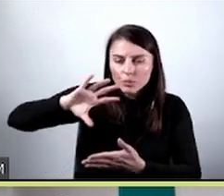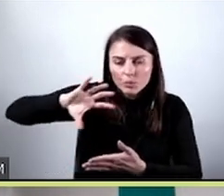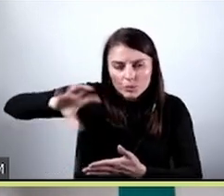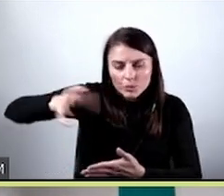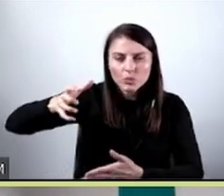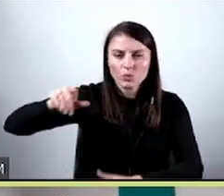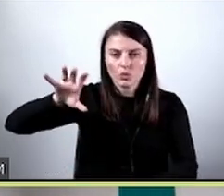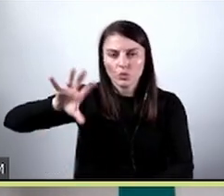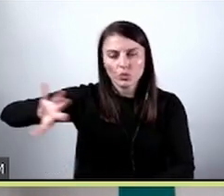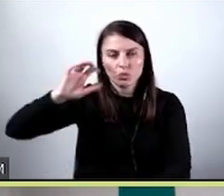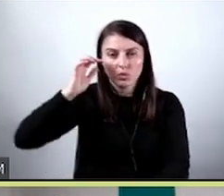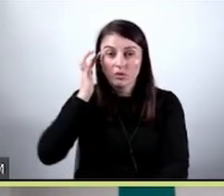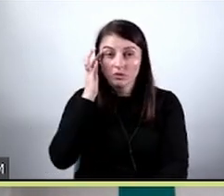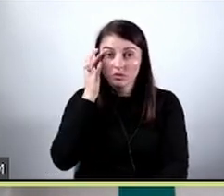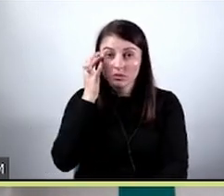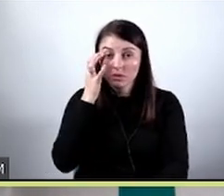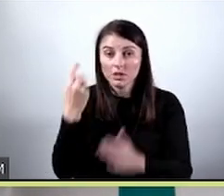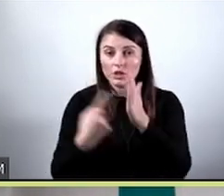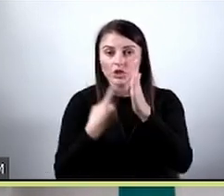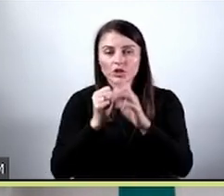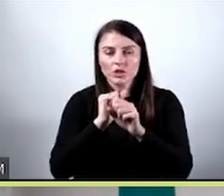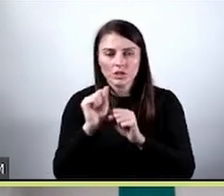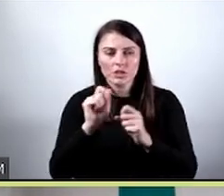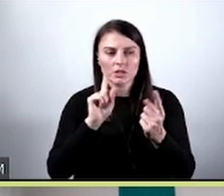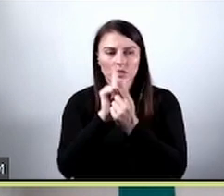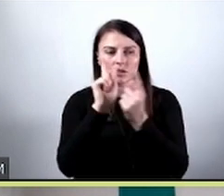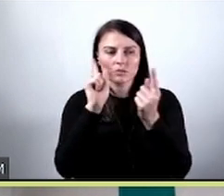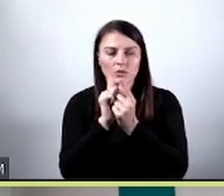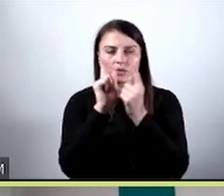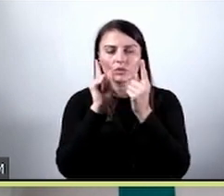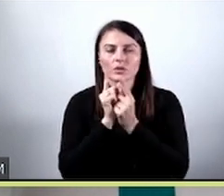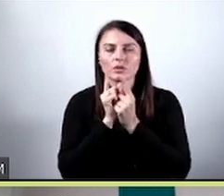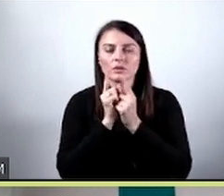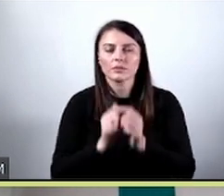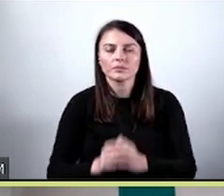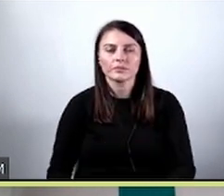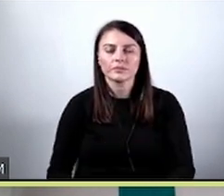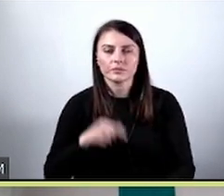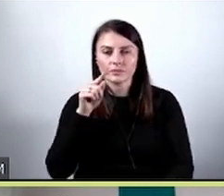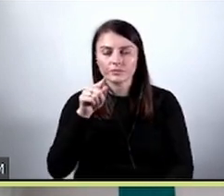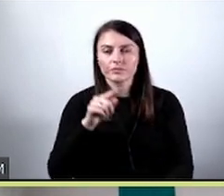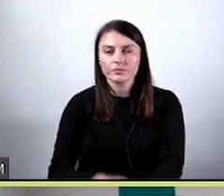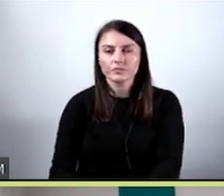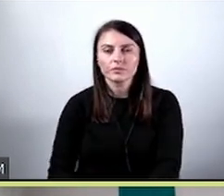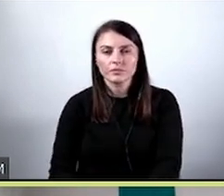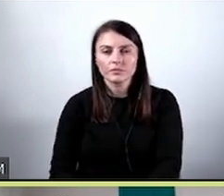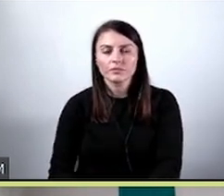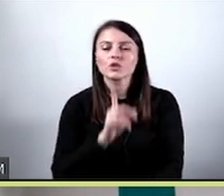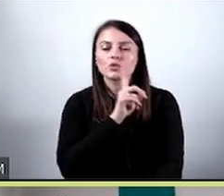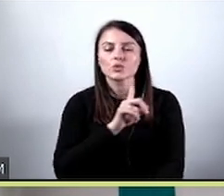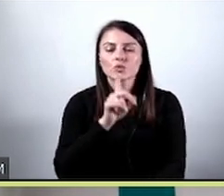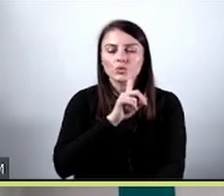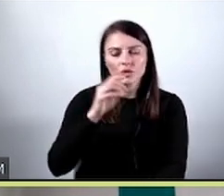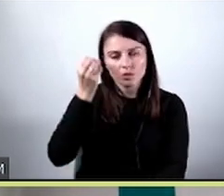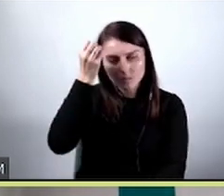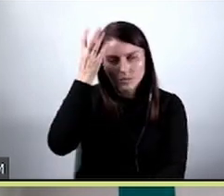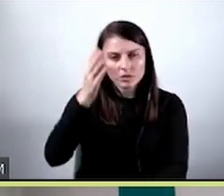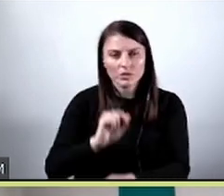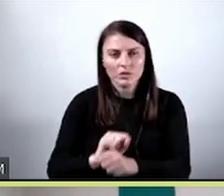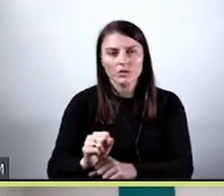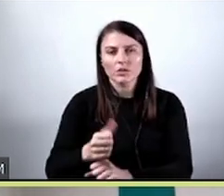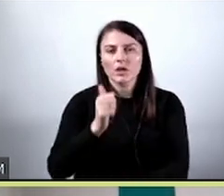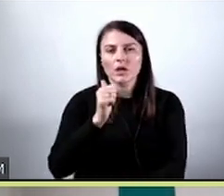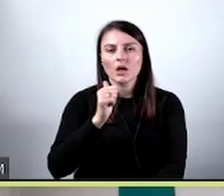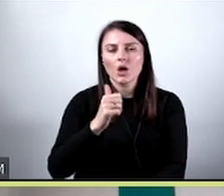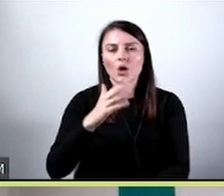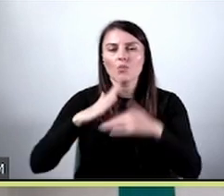Natomiast częściej być może spotyka się w tej dziedzinie sztuczy inteligencji modele klasyfikacyjne, czyli takie, które